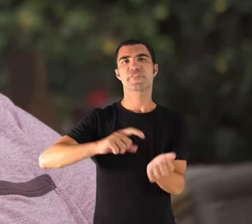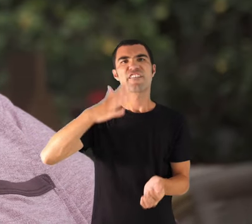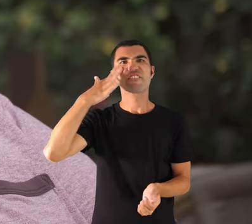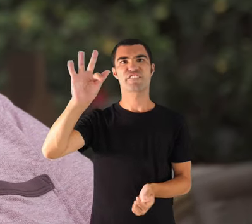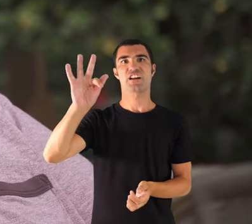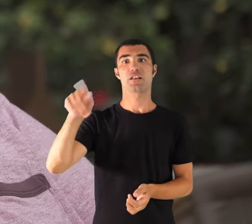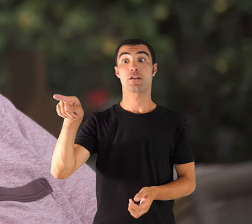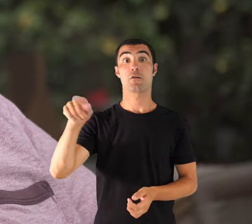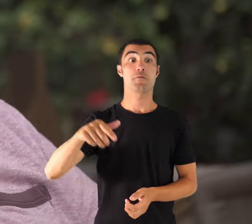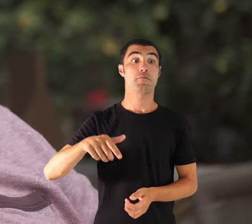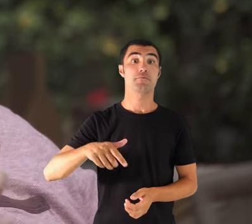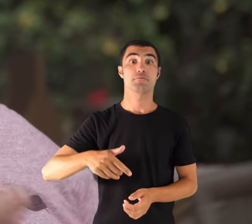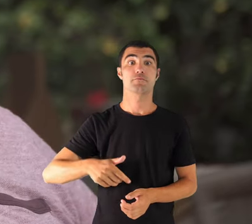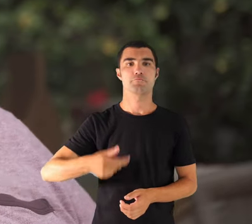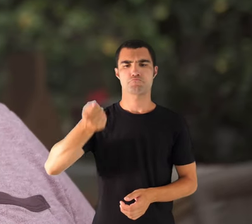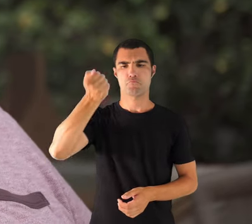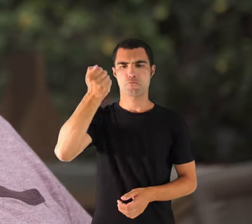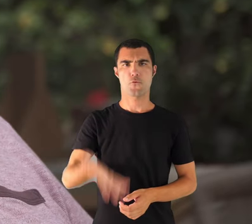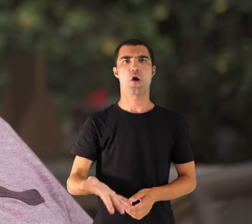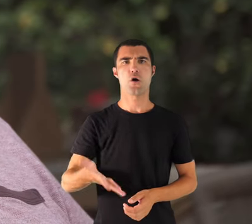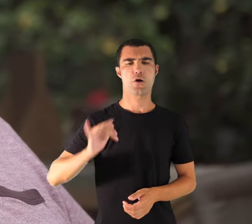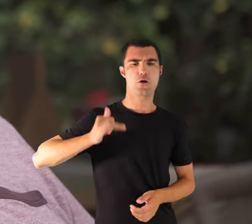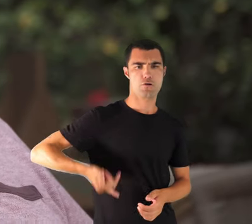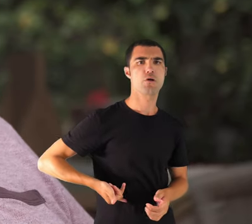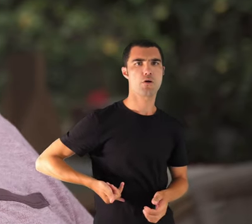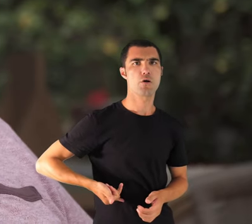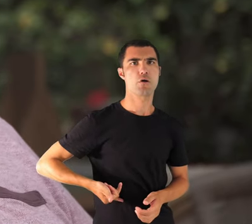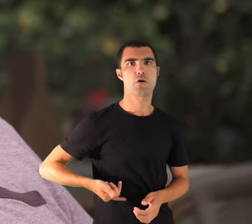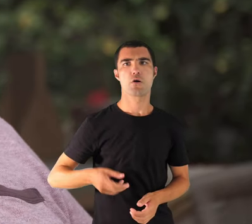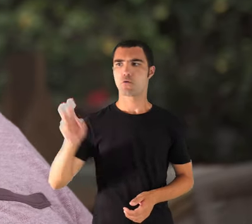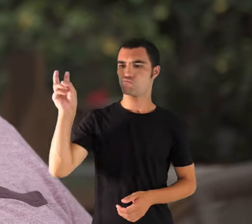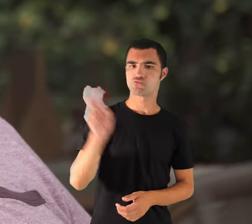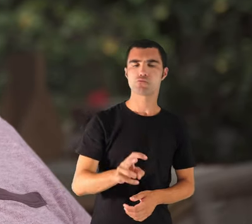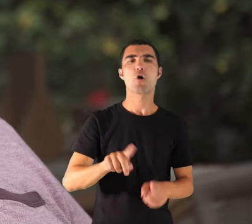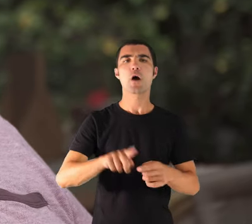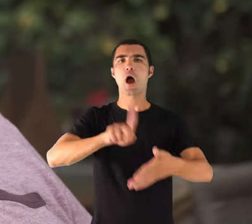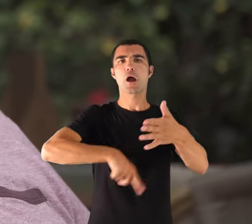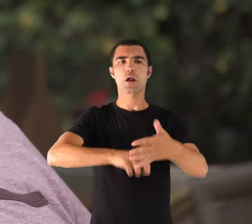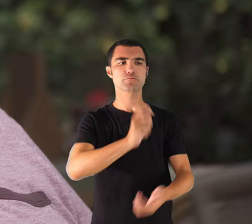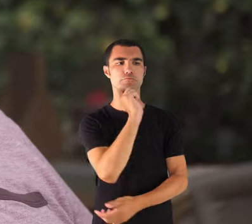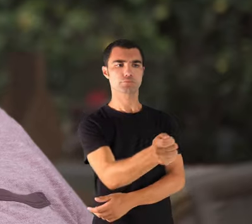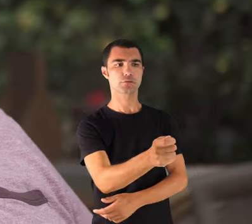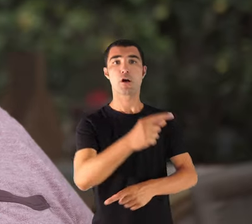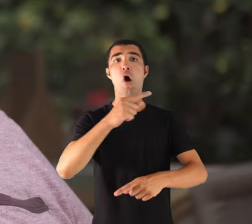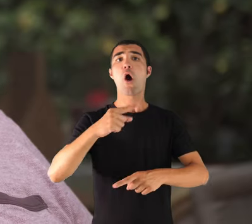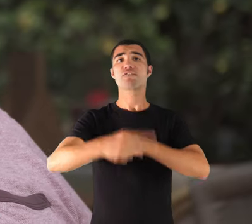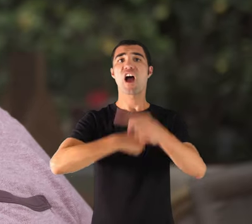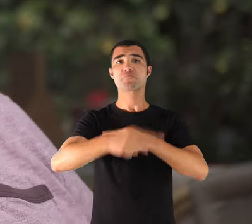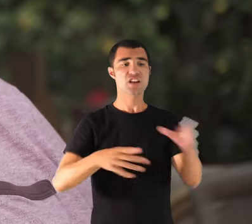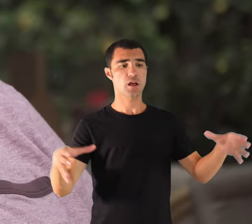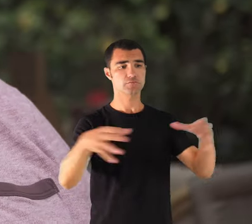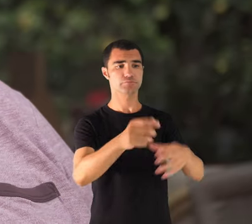més poder adquisitiu i també llogaven i llogaven a familiars seus